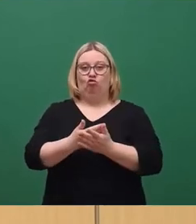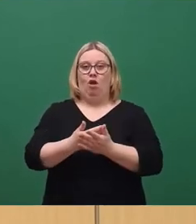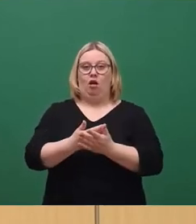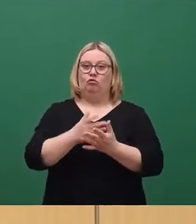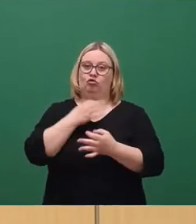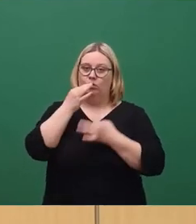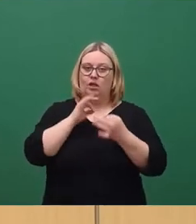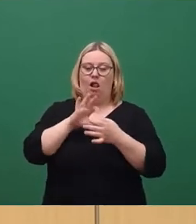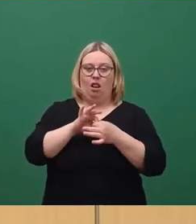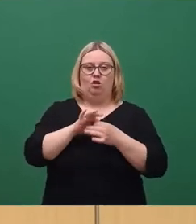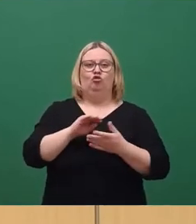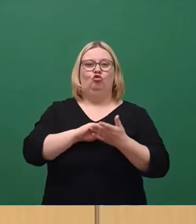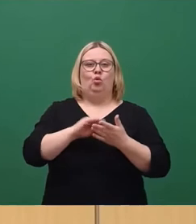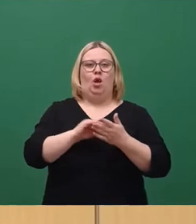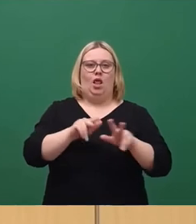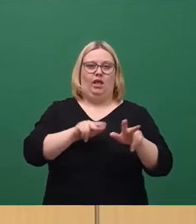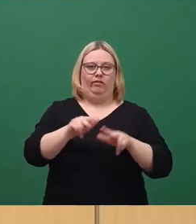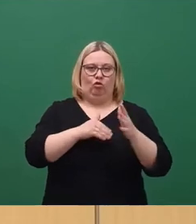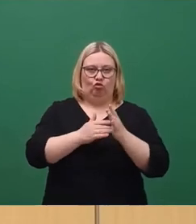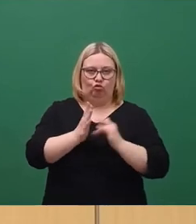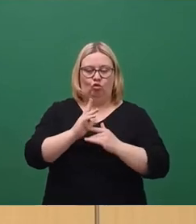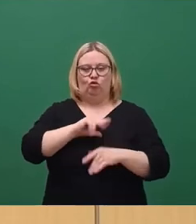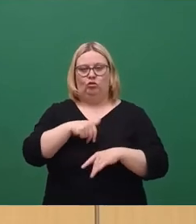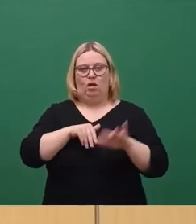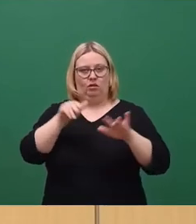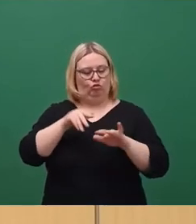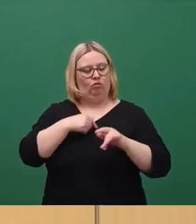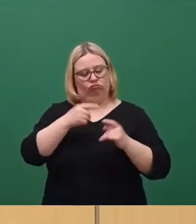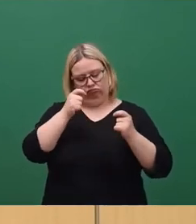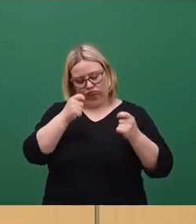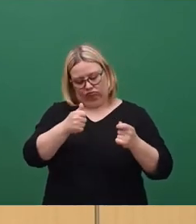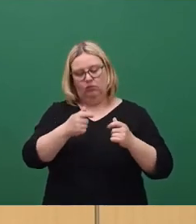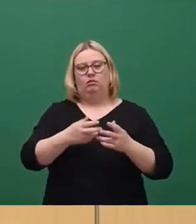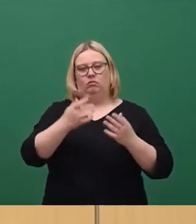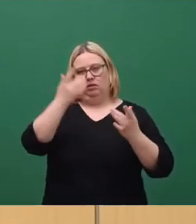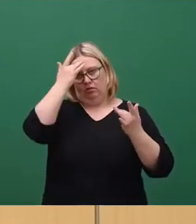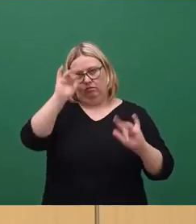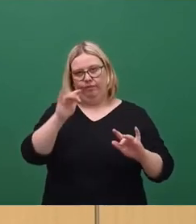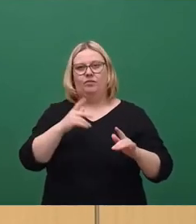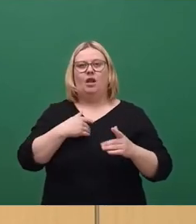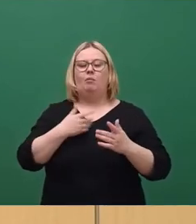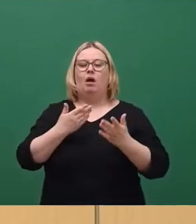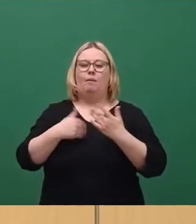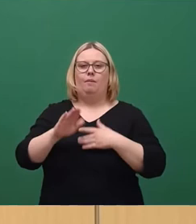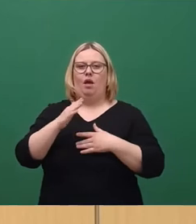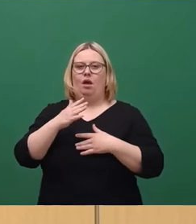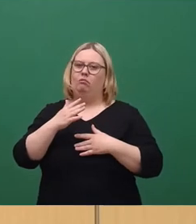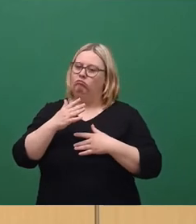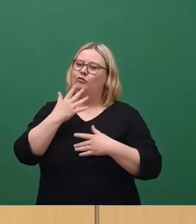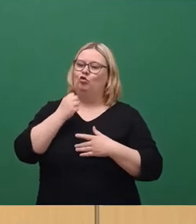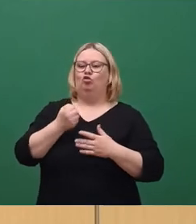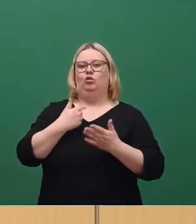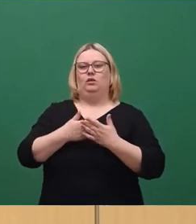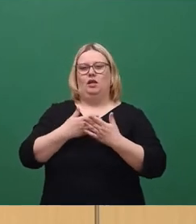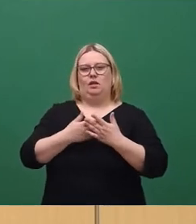Schulinfrastruktur, aus sozialdemokratischer Sicht ein guter. Doch mehr Sozialdemokratie geht immer und das war unsere